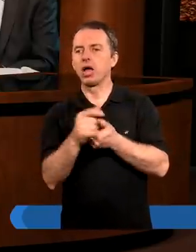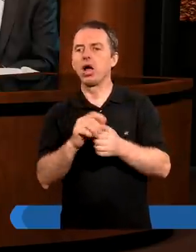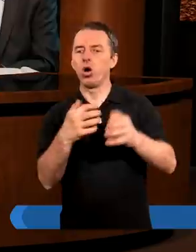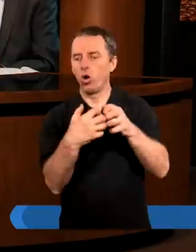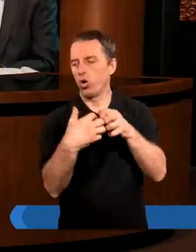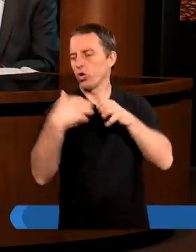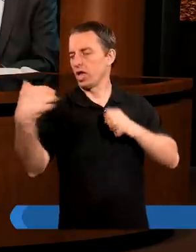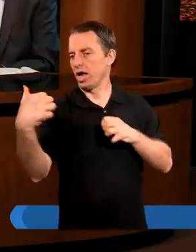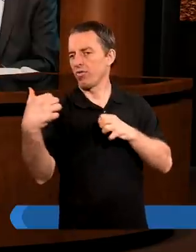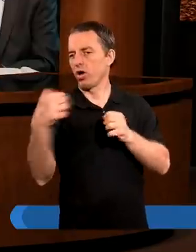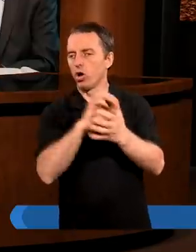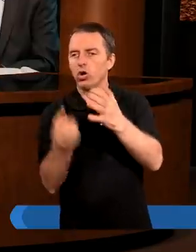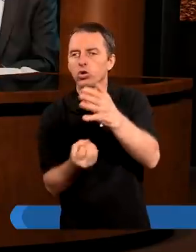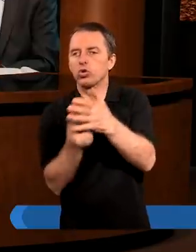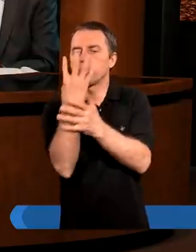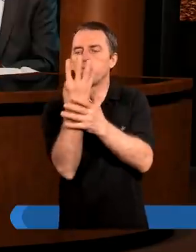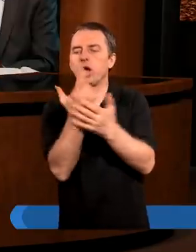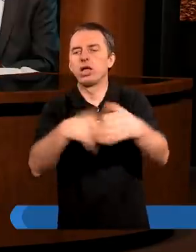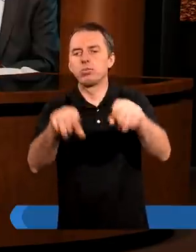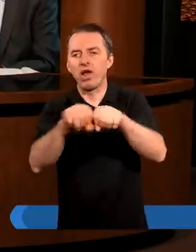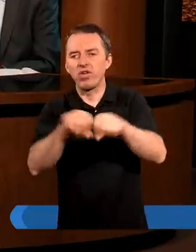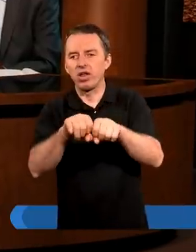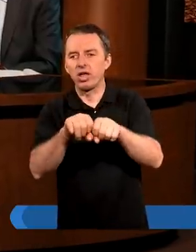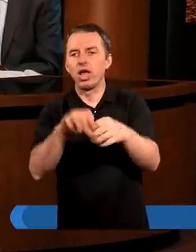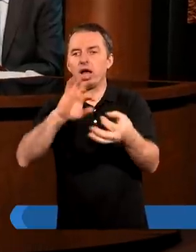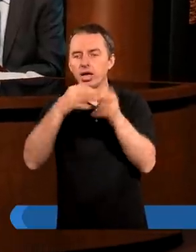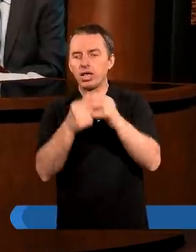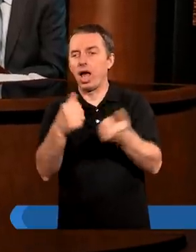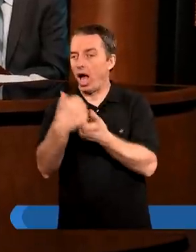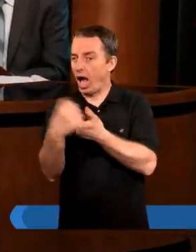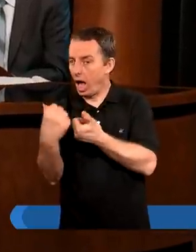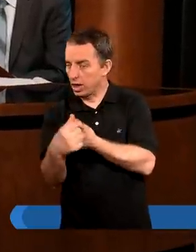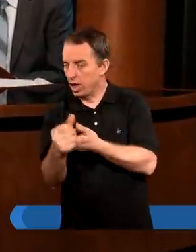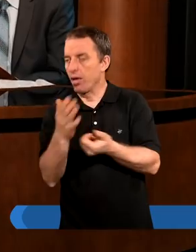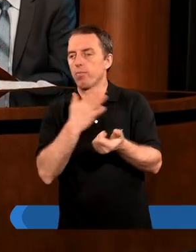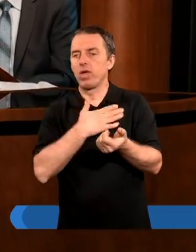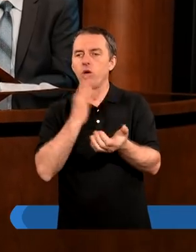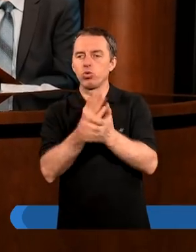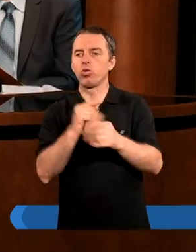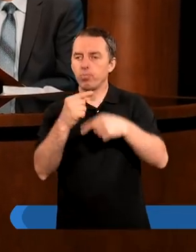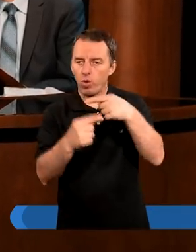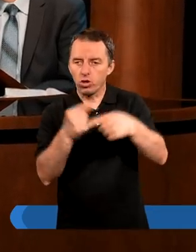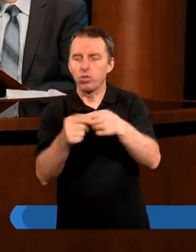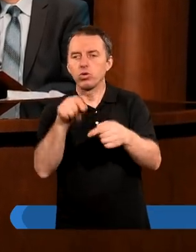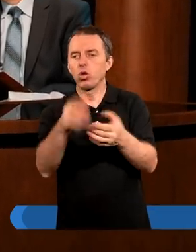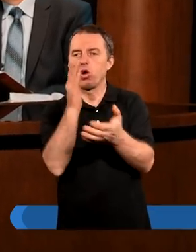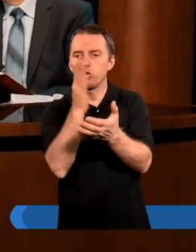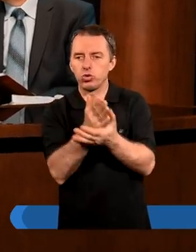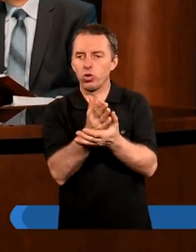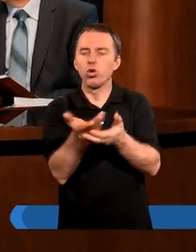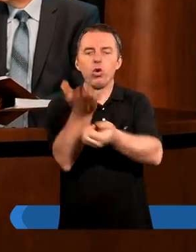oderwał od źródła sprawiedliwości. Ale gdy Adam już miał potomstwo, to już